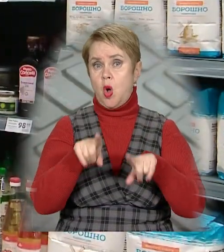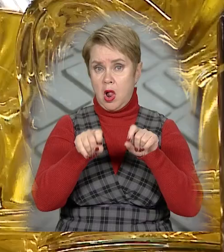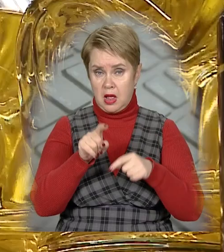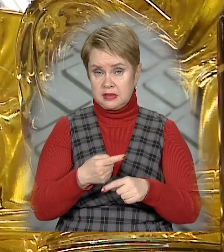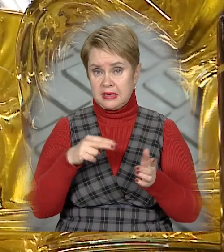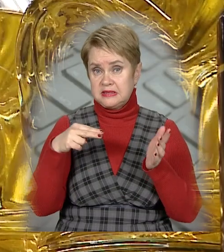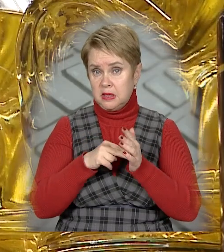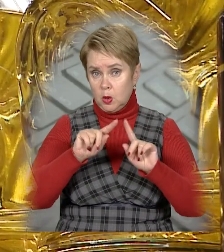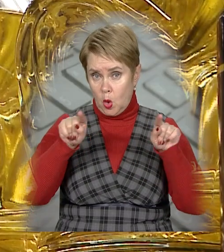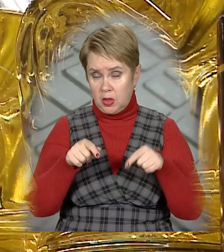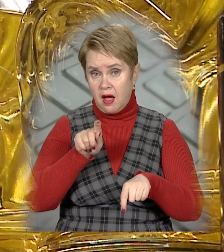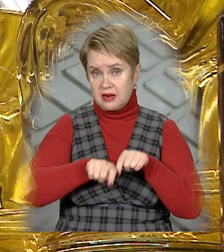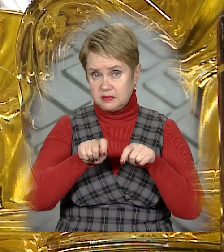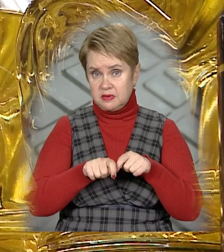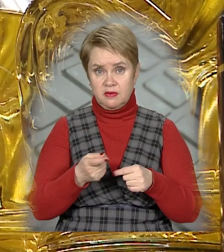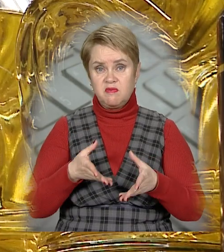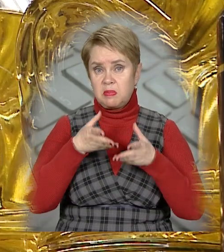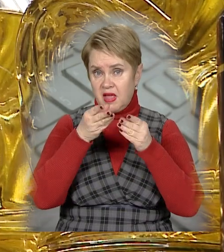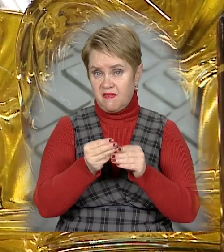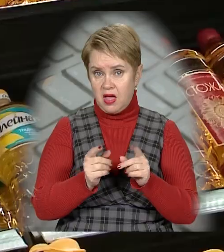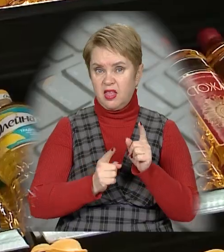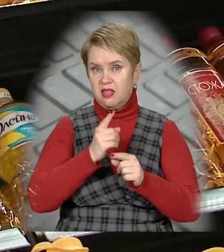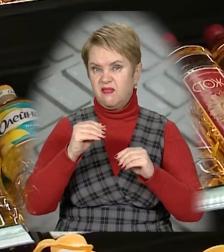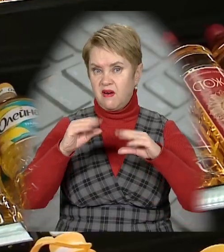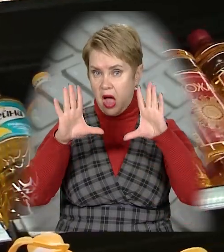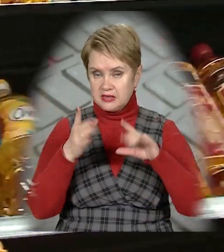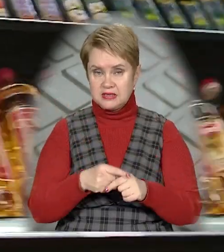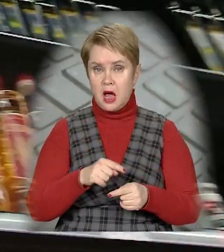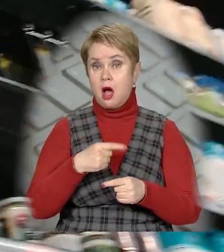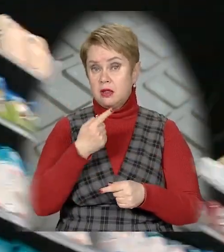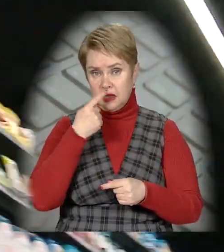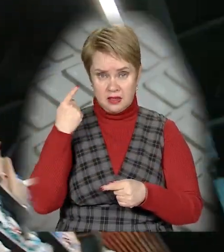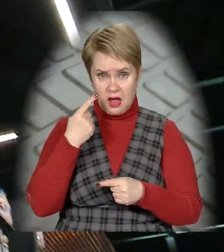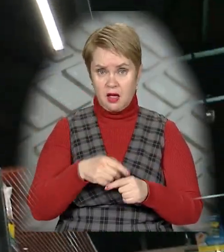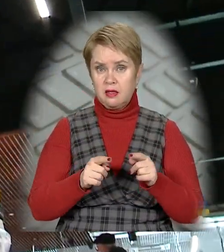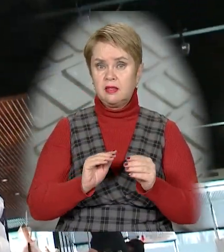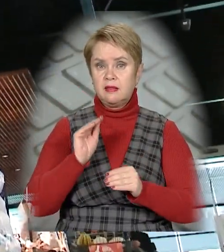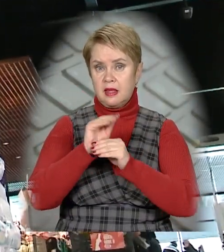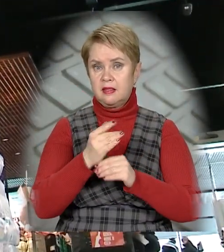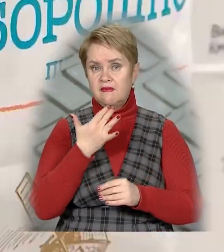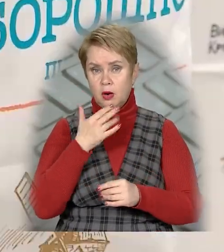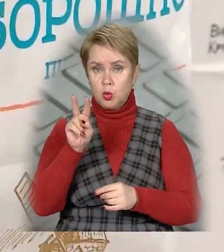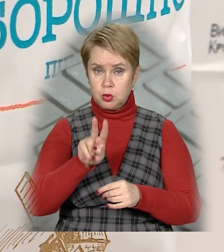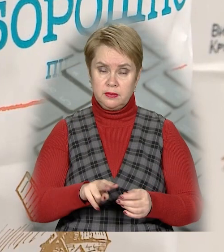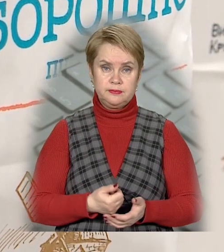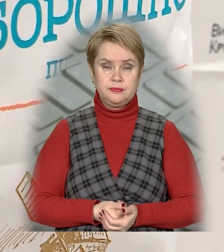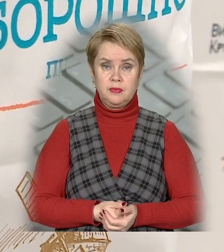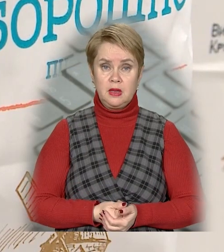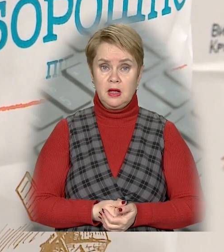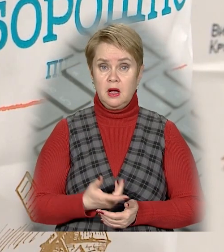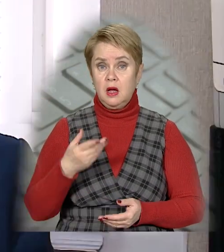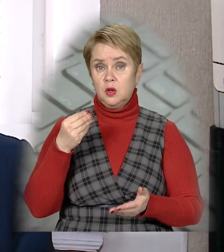золота? На цінотворення, кажуть експерти, значно впливає інфляція, а віднедавна ще й девальвація національної валюти.